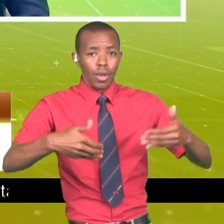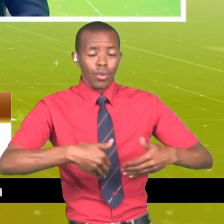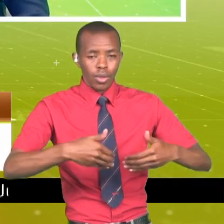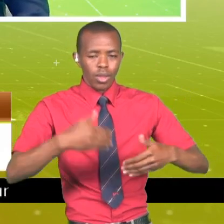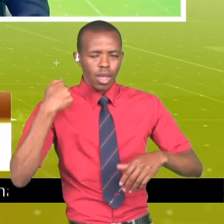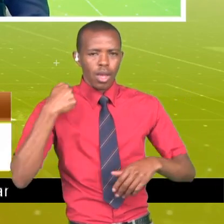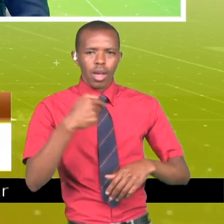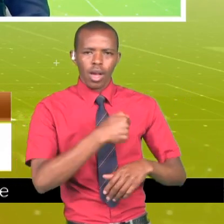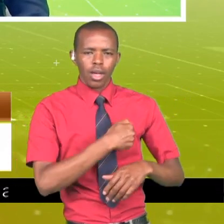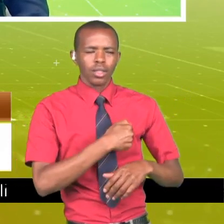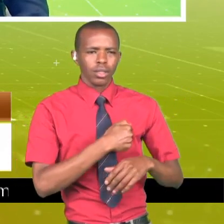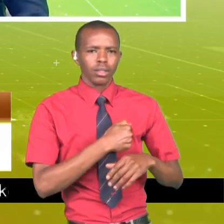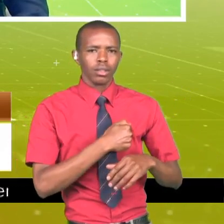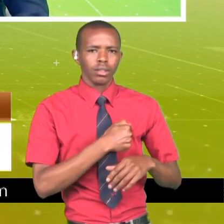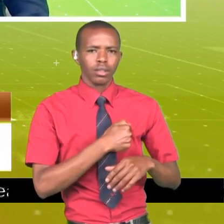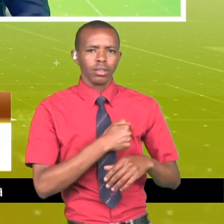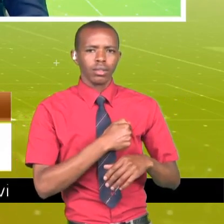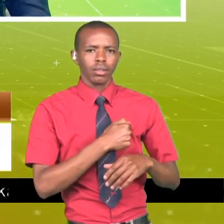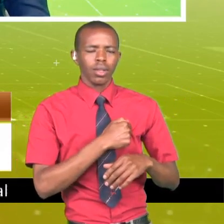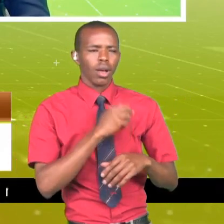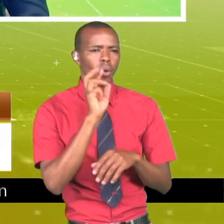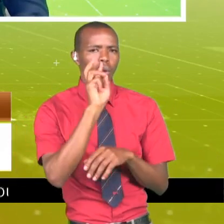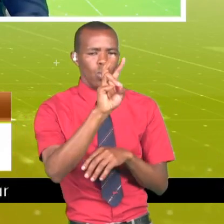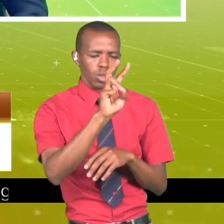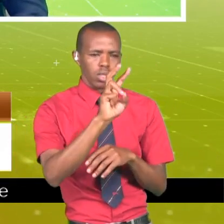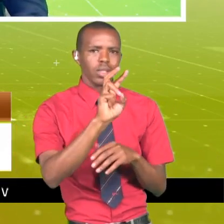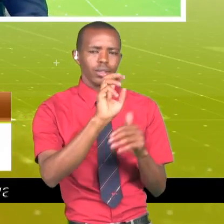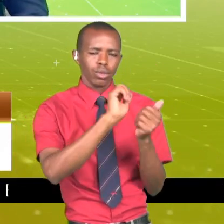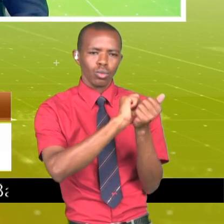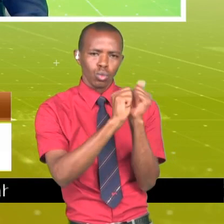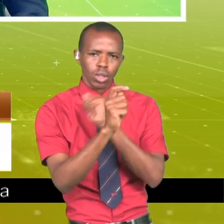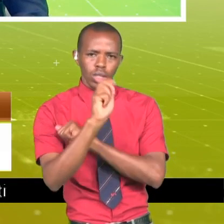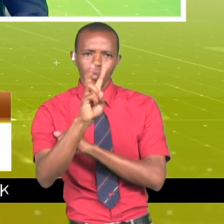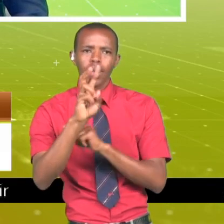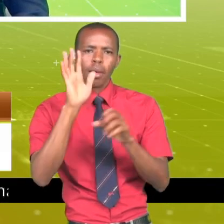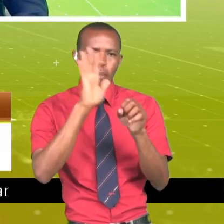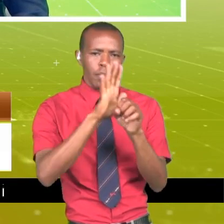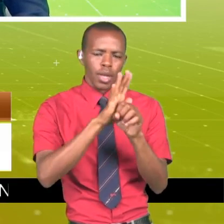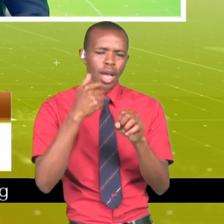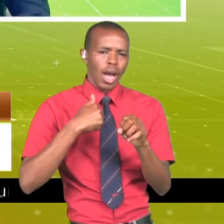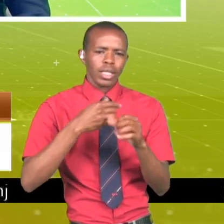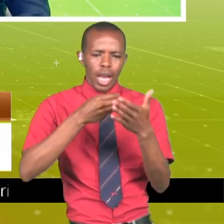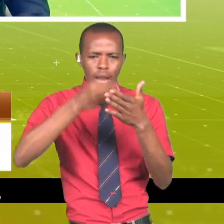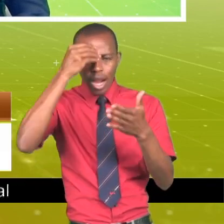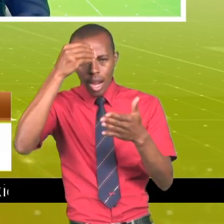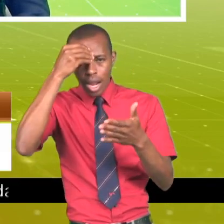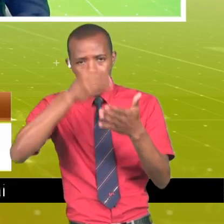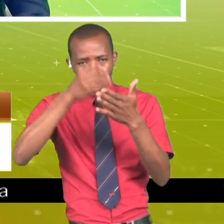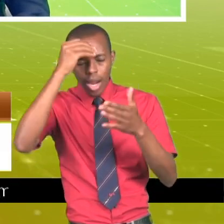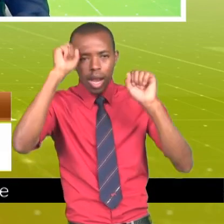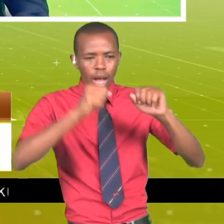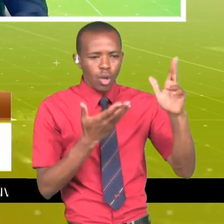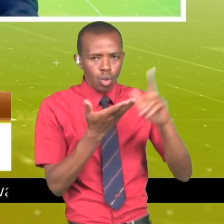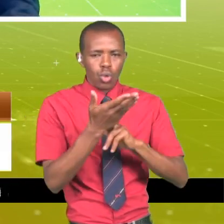tunangalia ama tunatizama runi ingai. Ni mengi sana tutaweza kujifunza kupitia runi ingai.